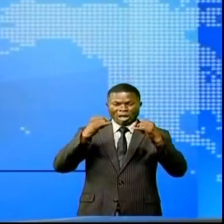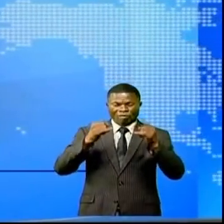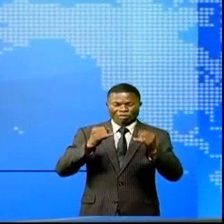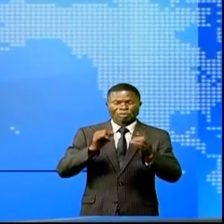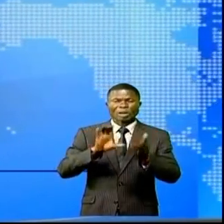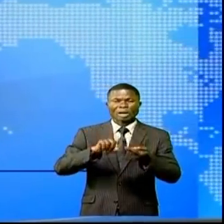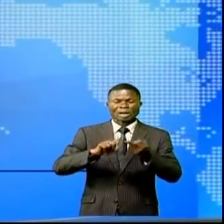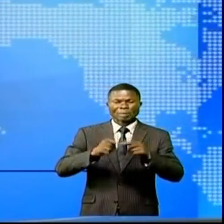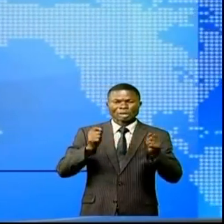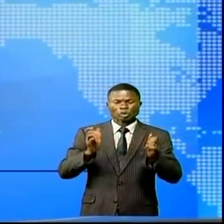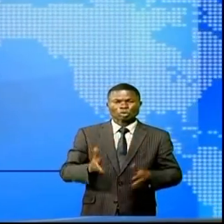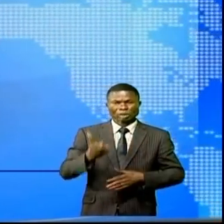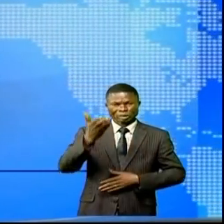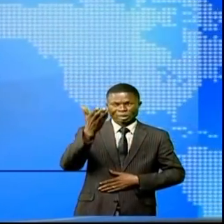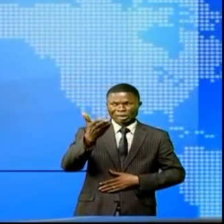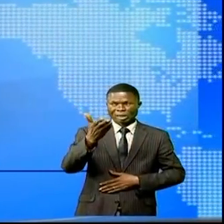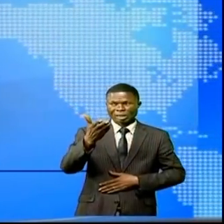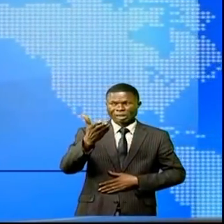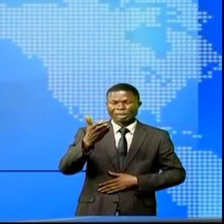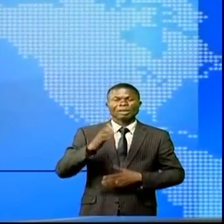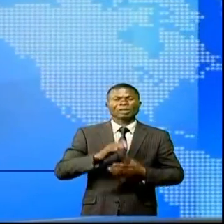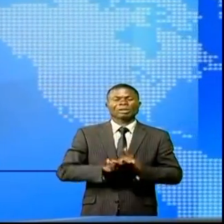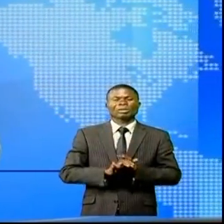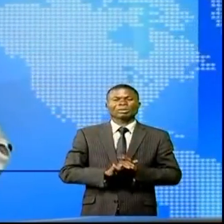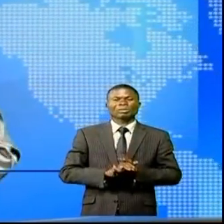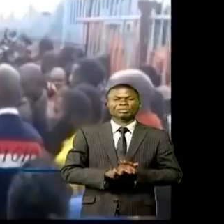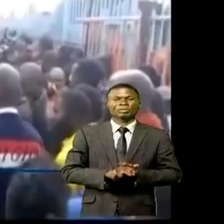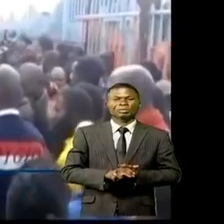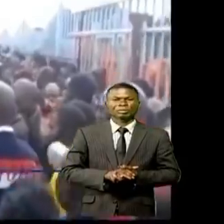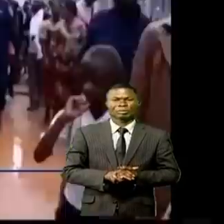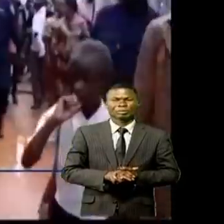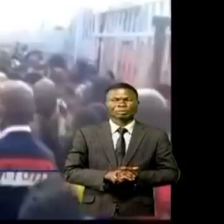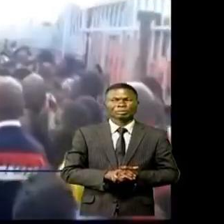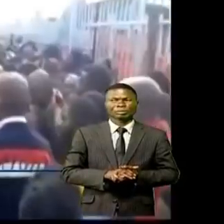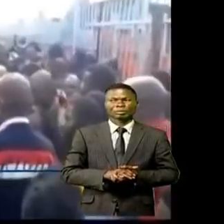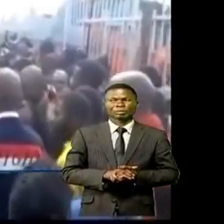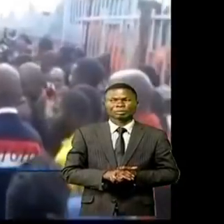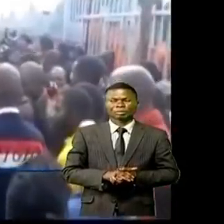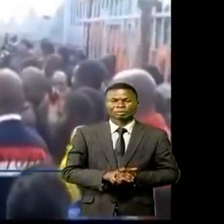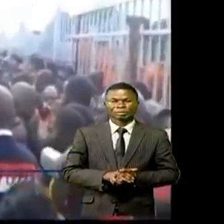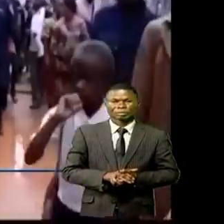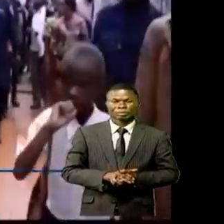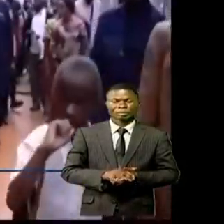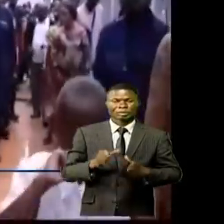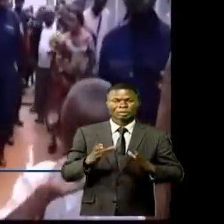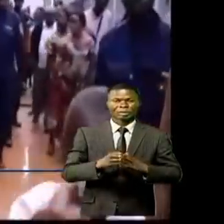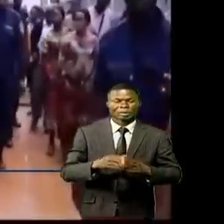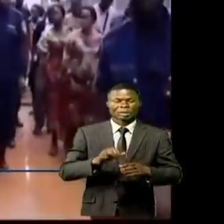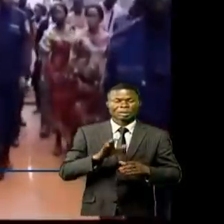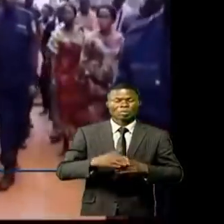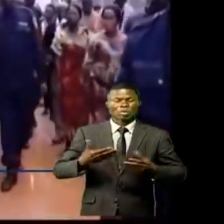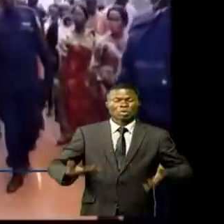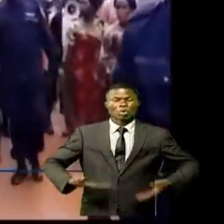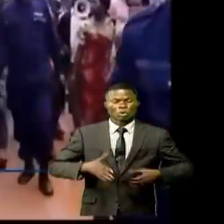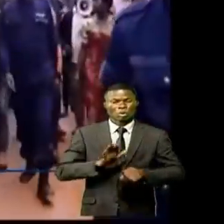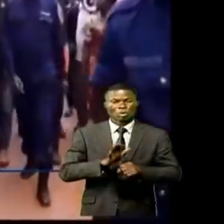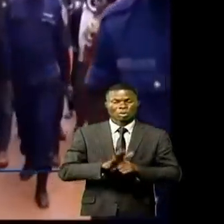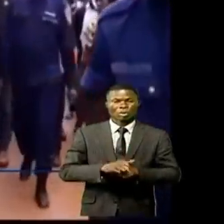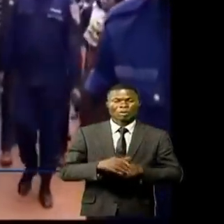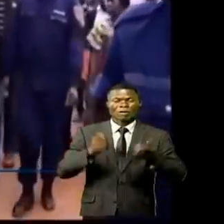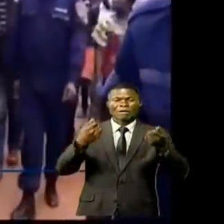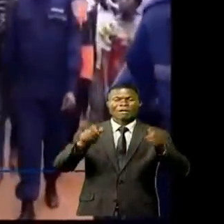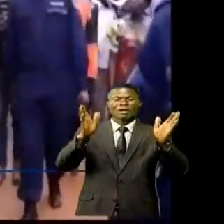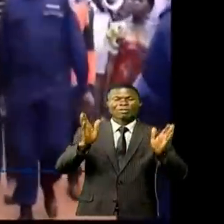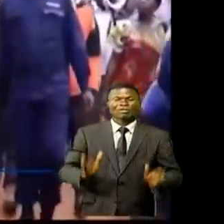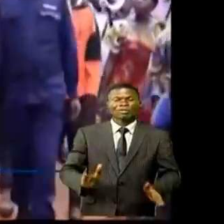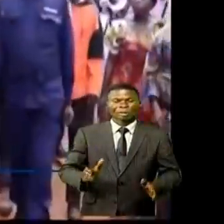de la province de Capemba. C'est avec beaucoup d'enthousiasme que des centaines de vendeuses